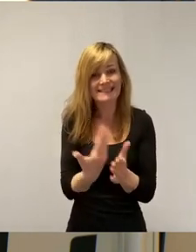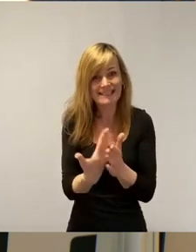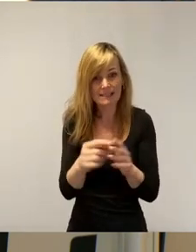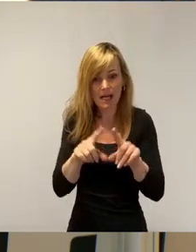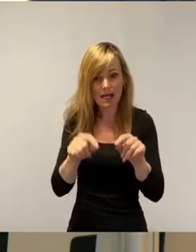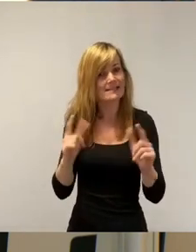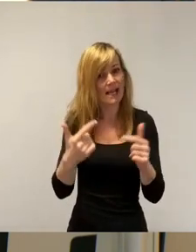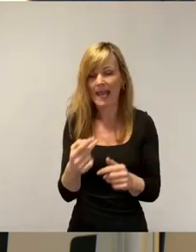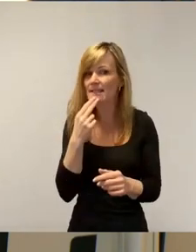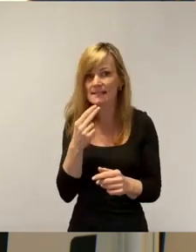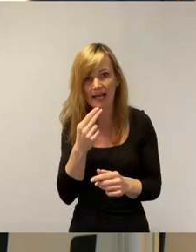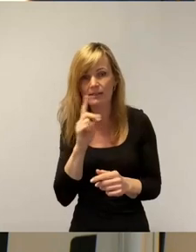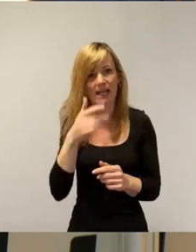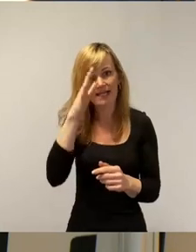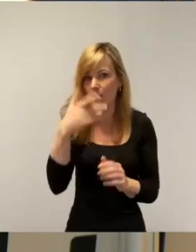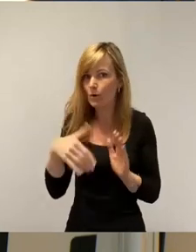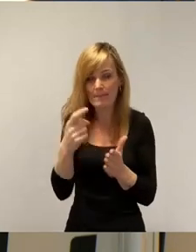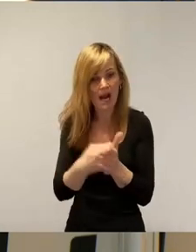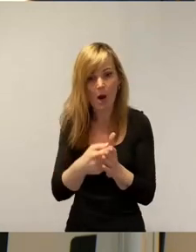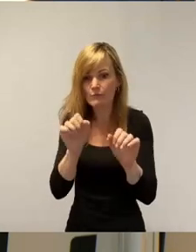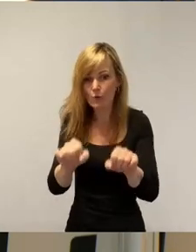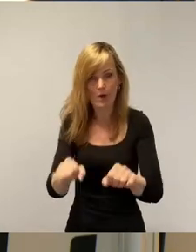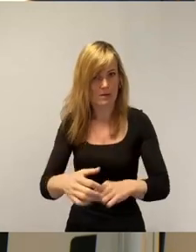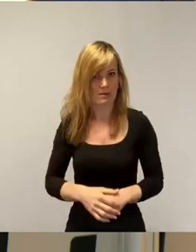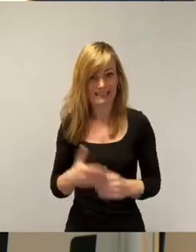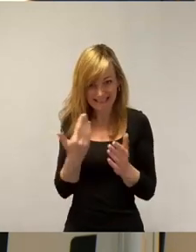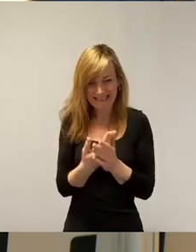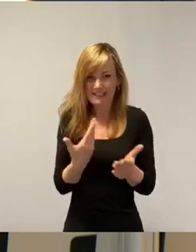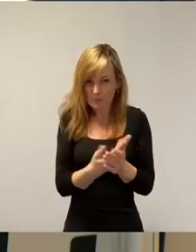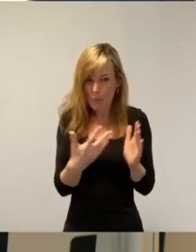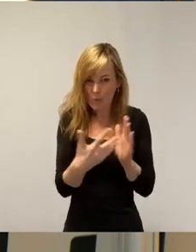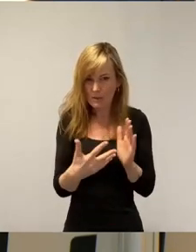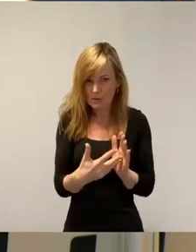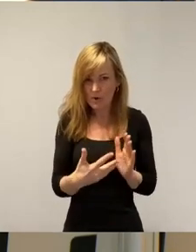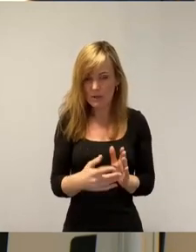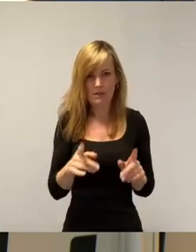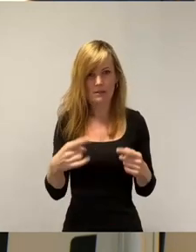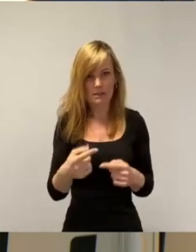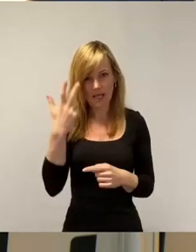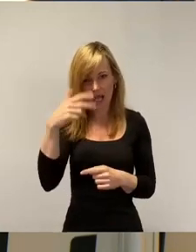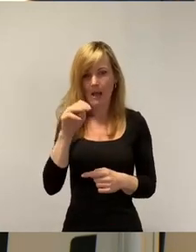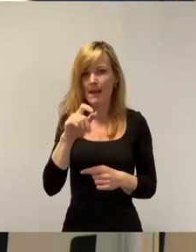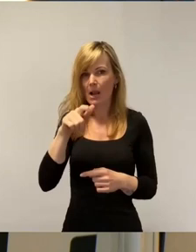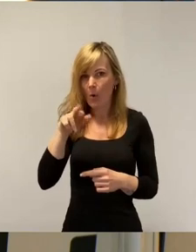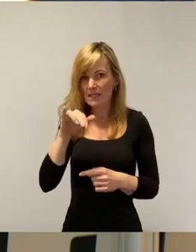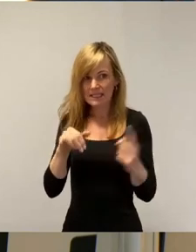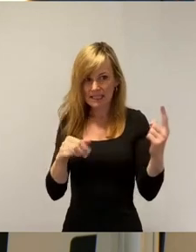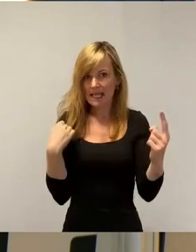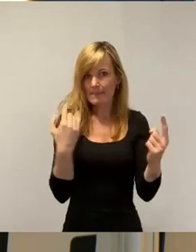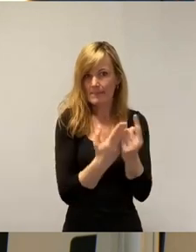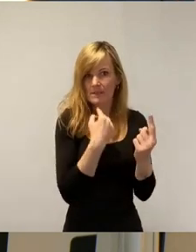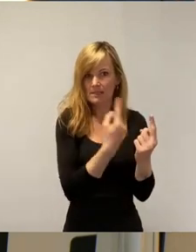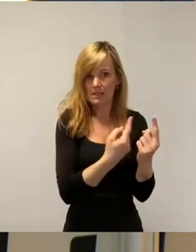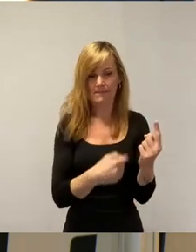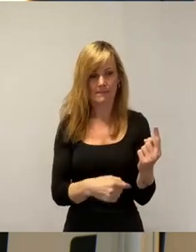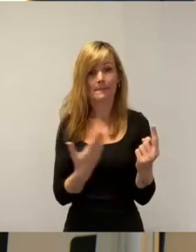Zigaretten und keinen Alkohol mehr kaufen können. Genau das ist die Kontrolle, die dann Herr Maloney gerade angesprochen hat. Und wo wir schon mal bei der